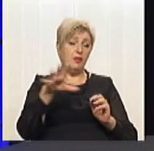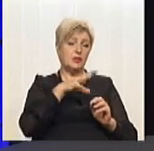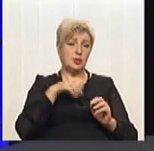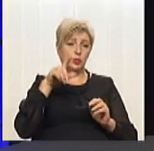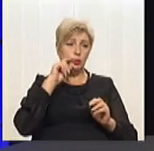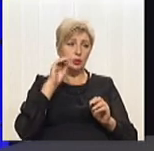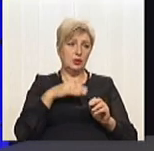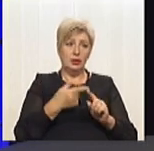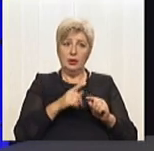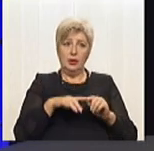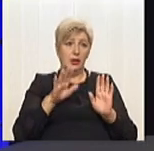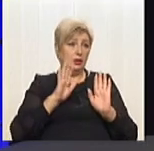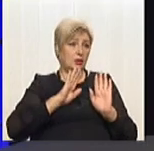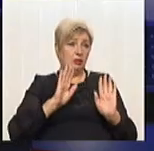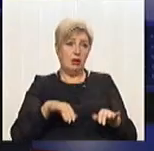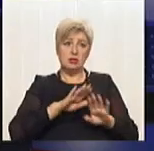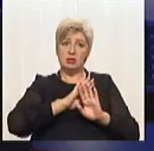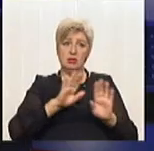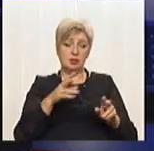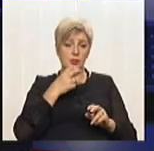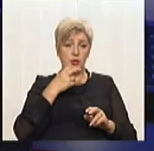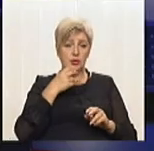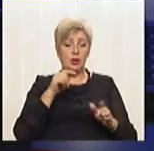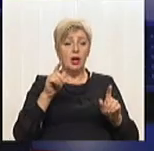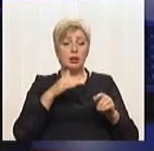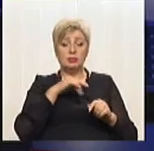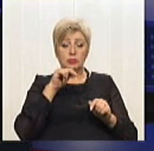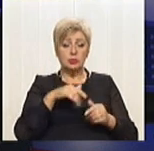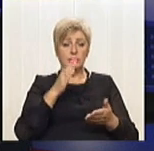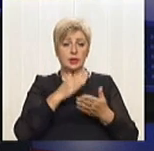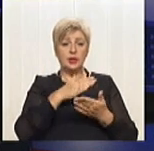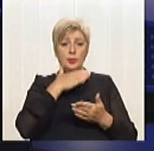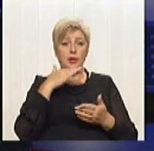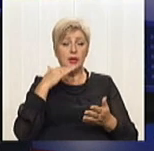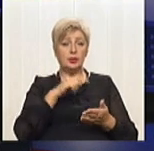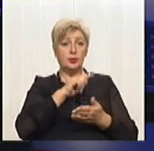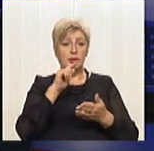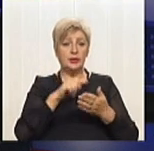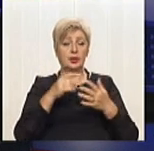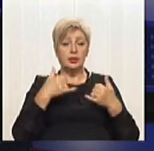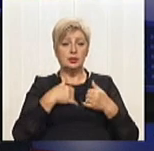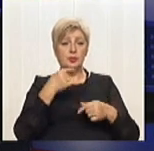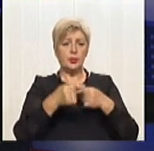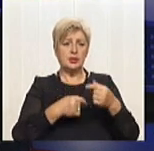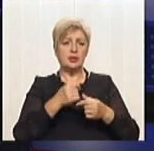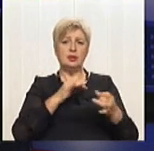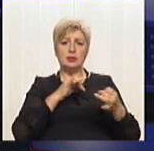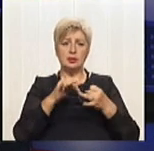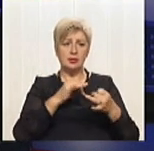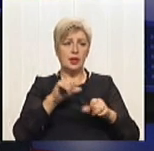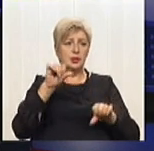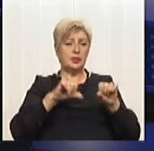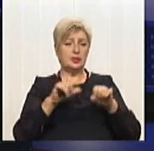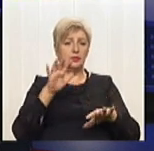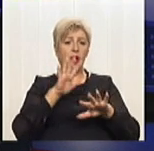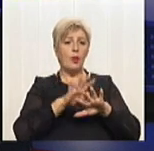Навіть не смішно. Тому тут є багато питань. У нас постійно йдуть розмови з представниками банків. До речі,